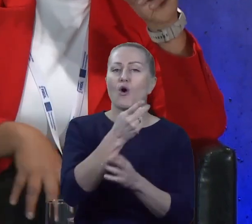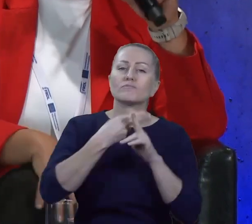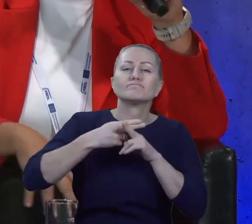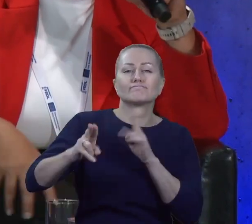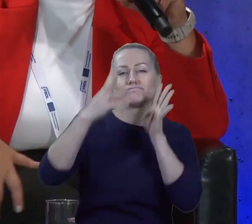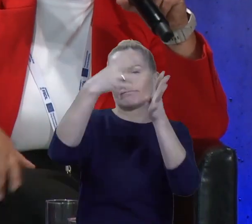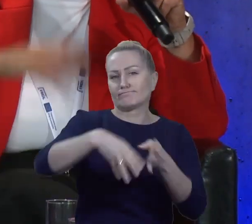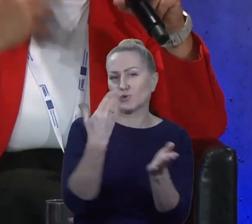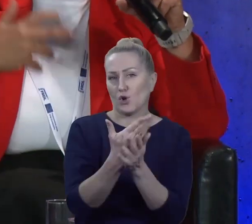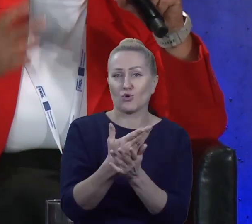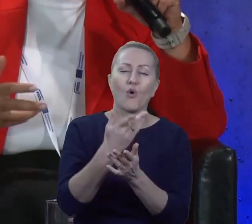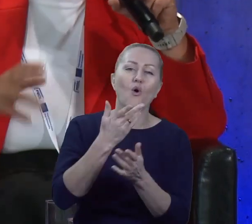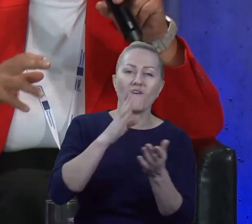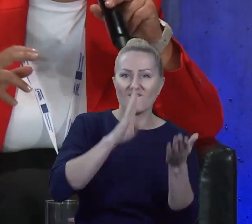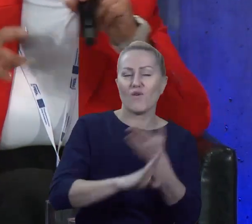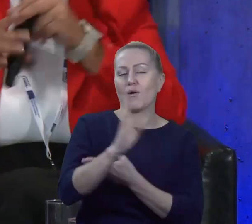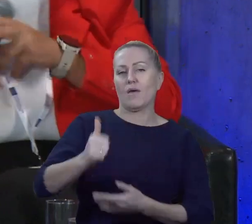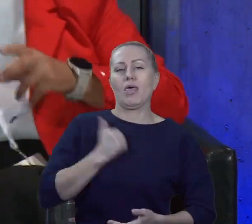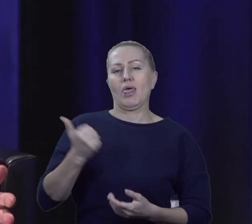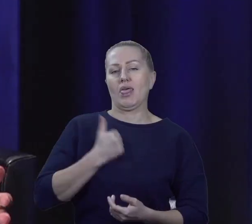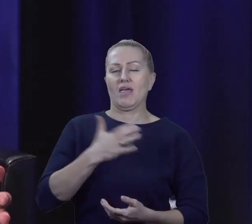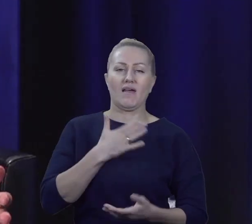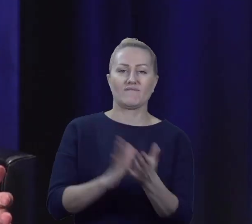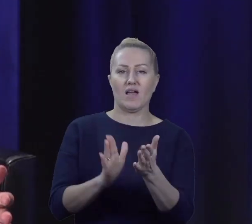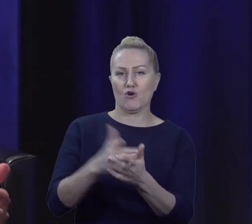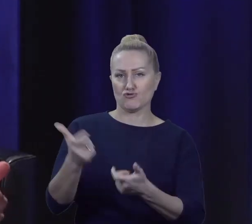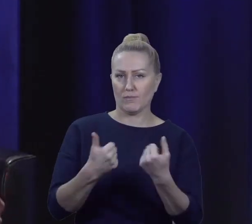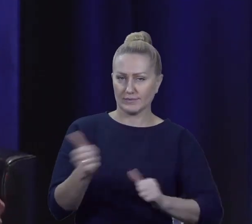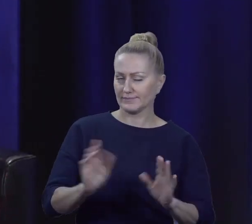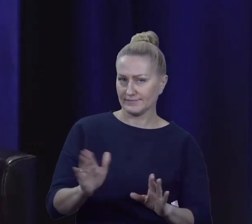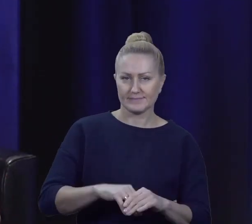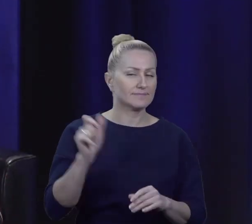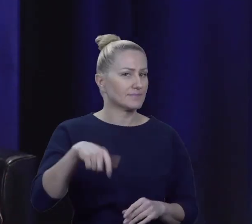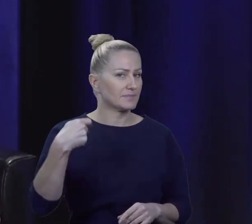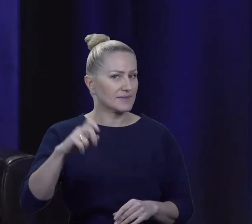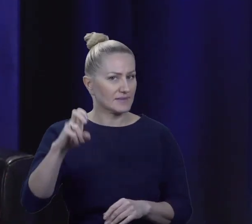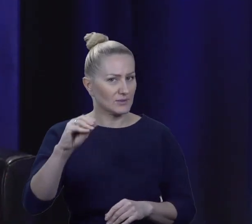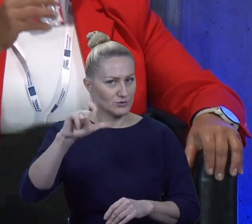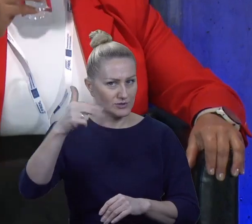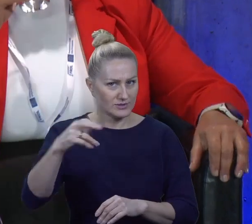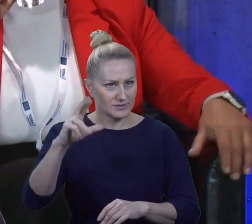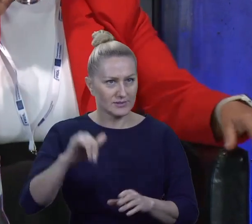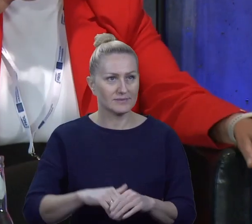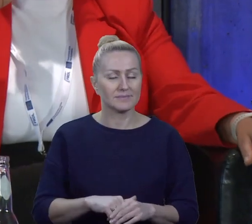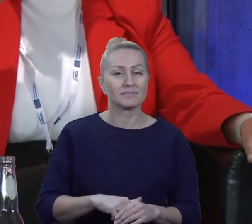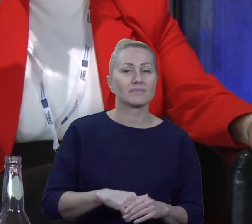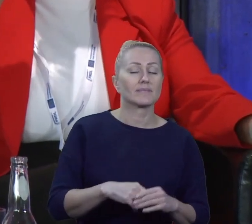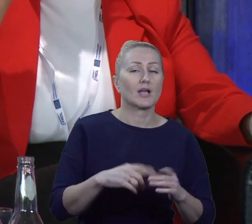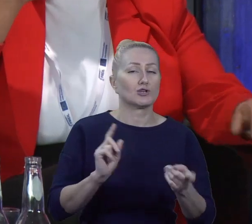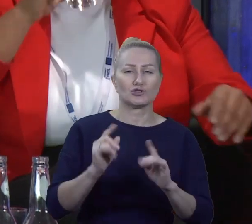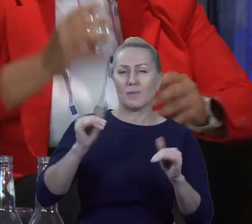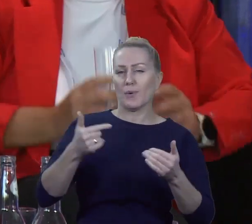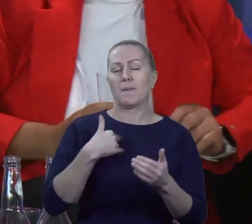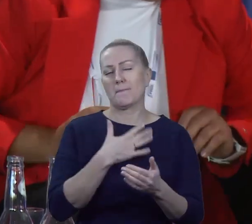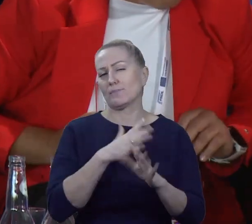to jest jakieś takie forum bałwochwalcze. Dziękuję. Pan prezydent Chędzis. Szybko. Myślę, że my dzisiaj mamy dziesiątki